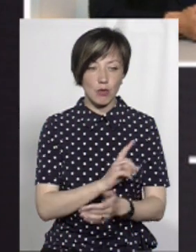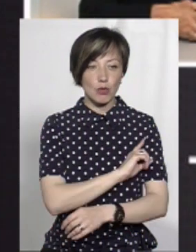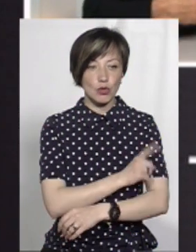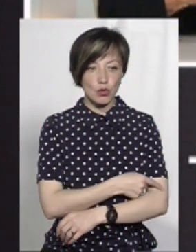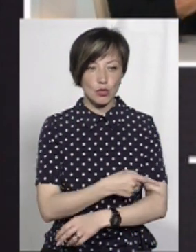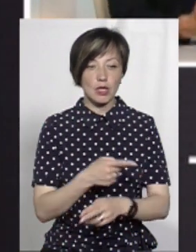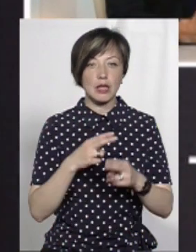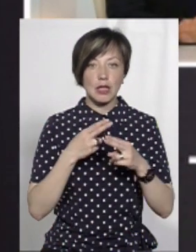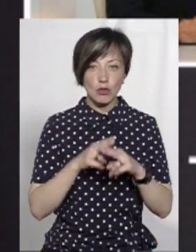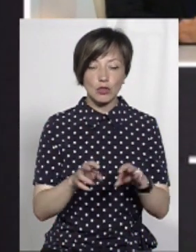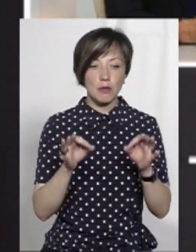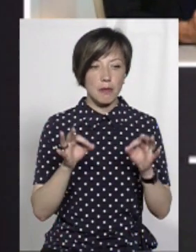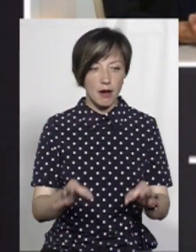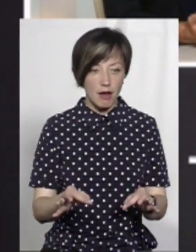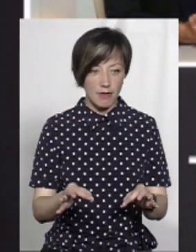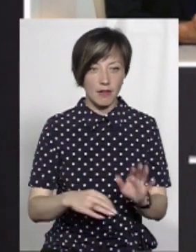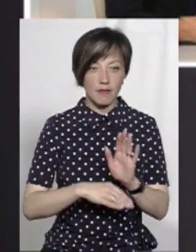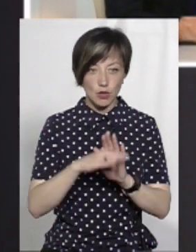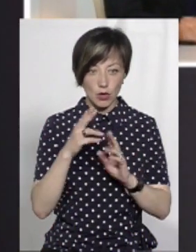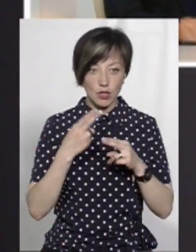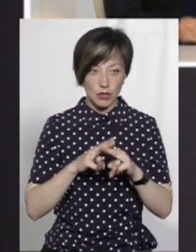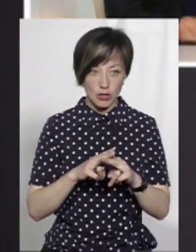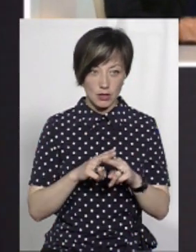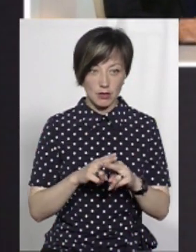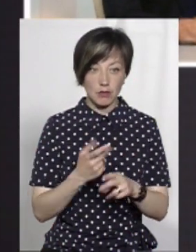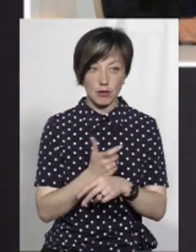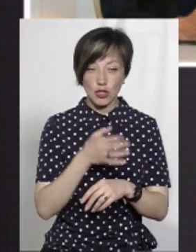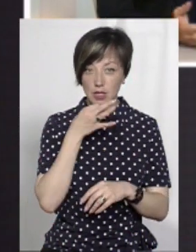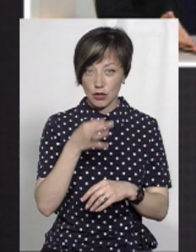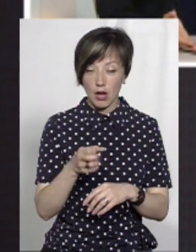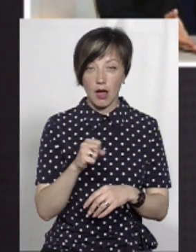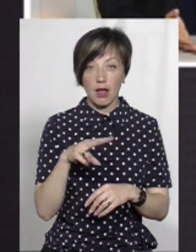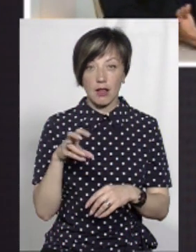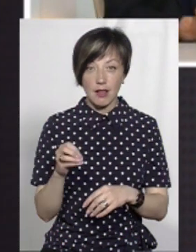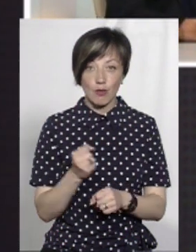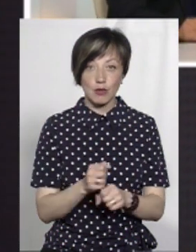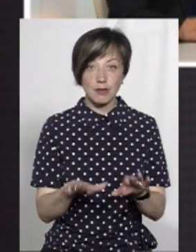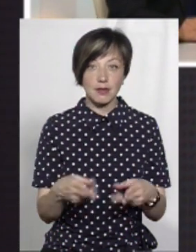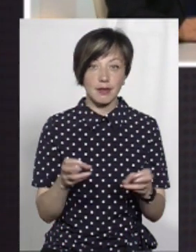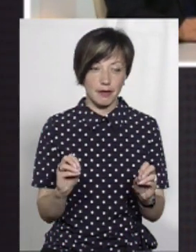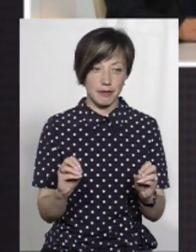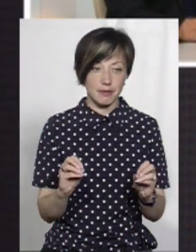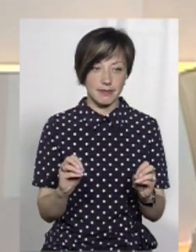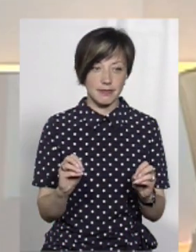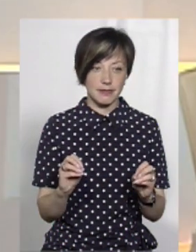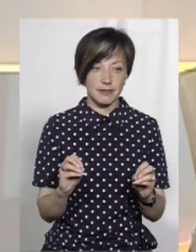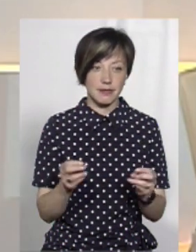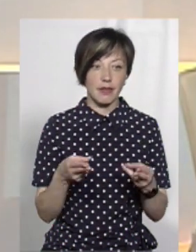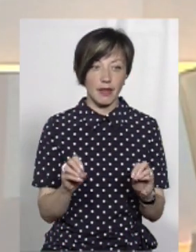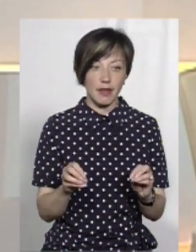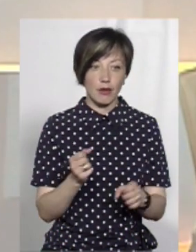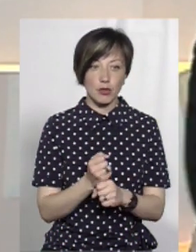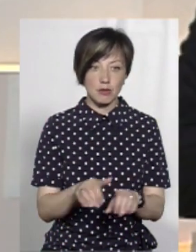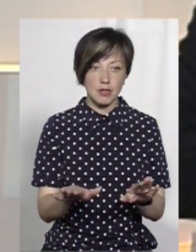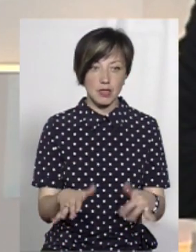потужна, вона технологічно правильна, вона високотехнологічна, я більше скажу. Але, де робочі місця? Де